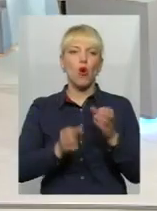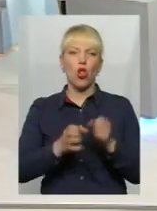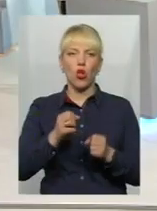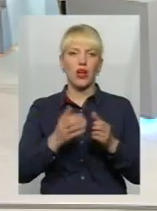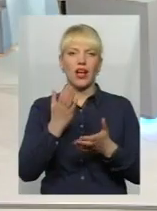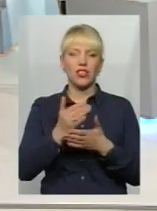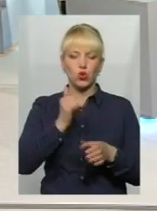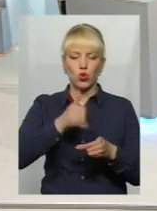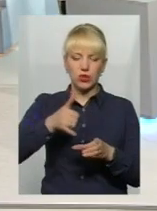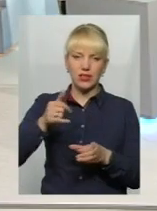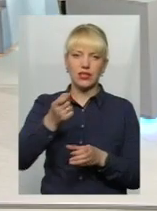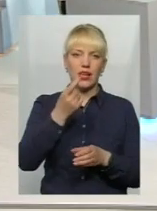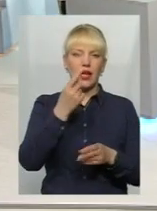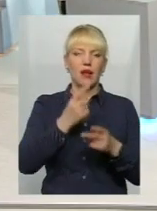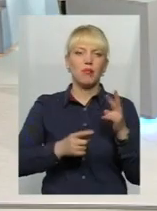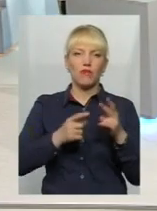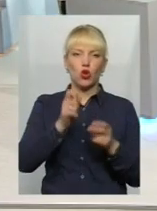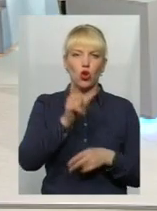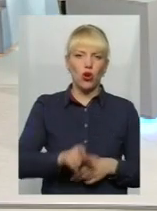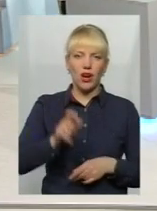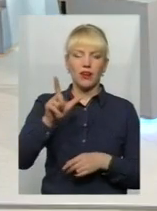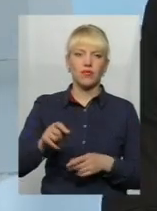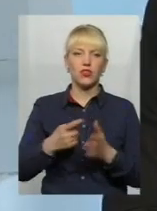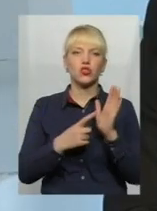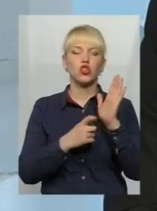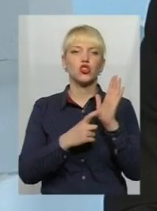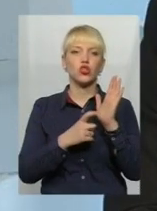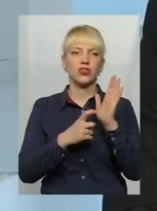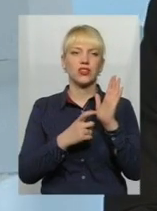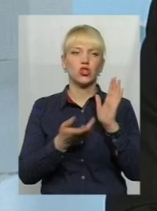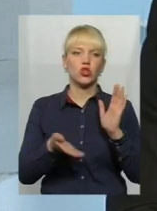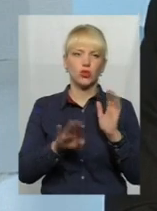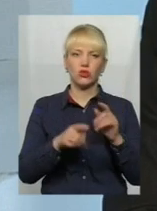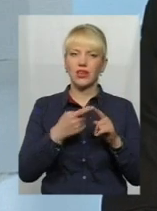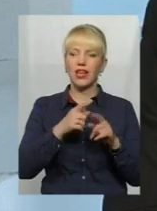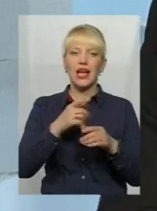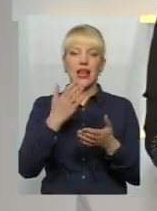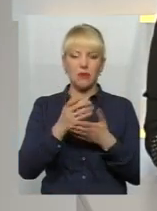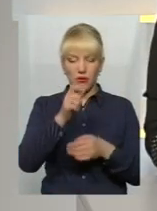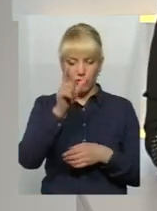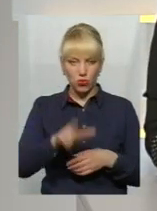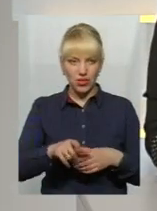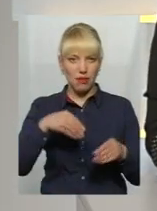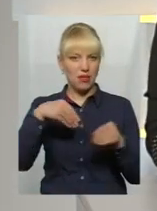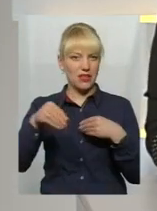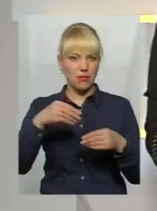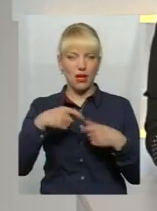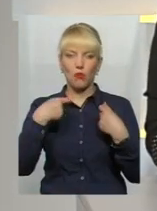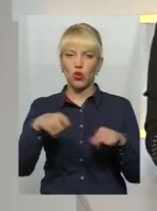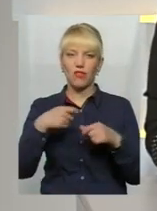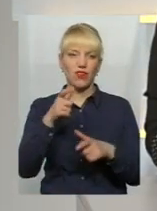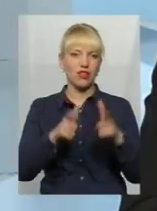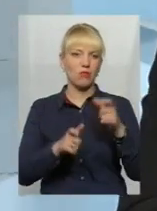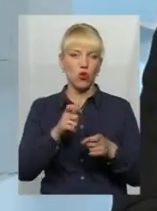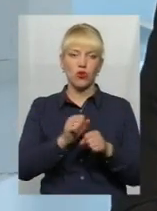вже буде 600 бутилок молока, так як люди купляють, хоча це заборонено півторачках продавати категорично. До цього ми ще дійдемо.